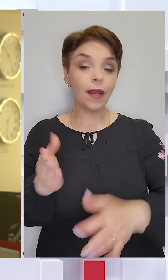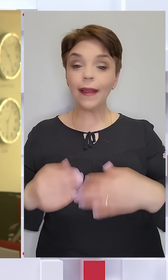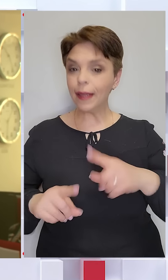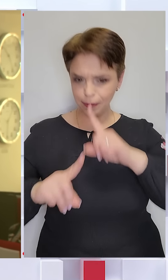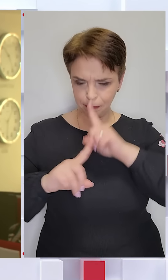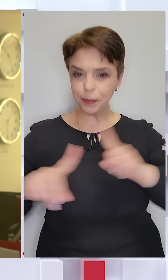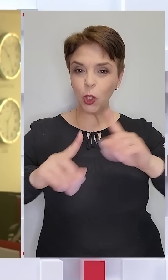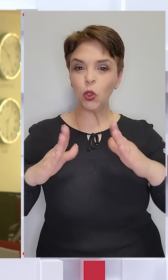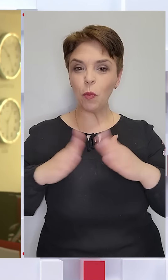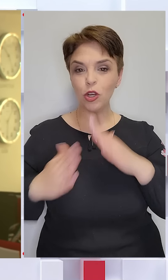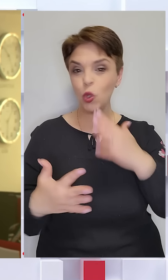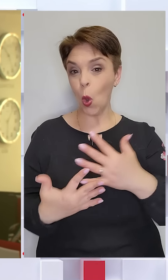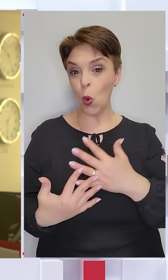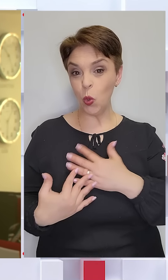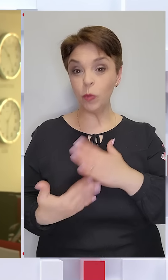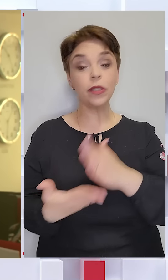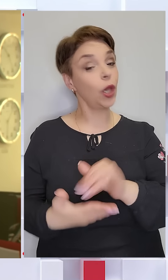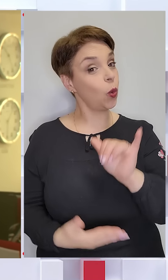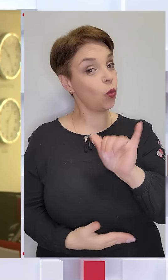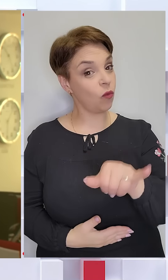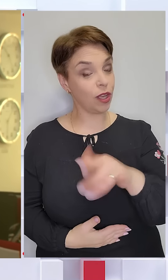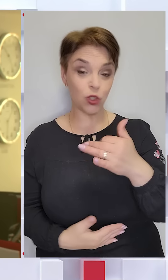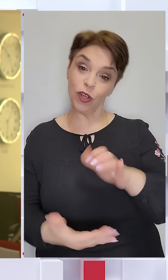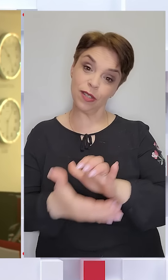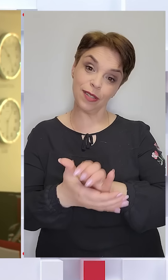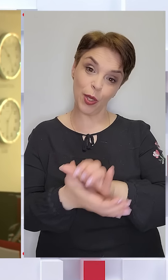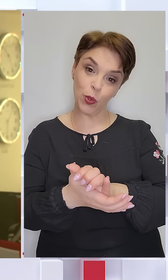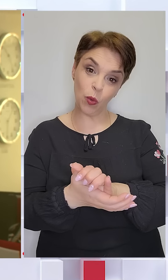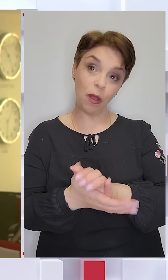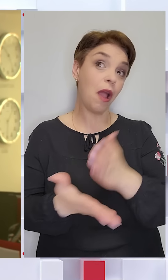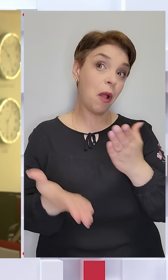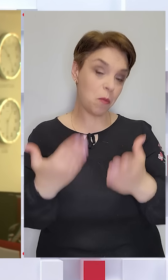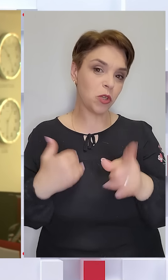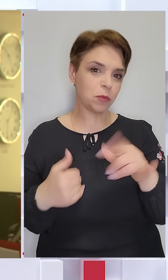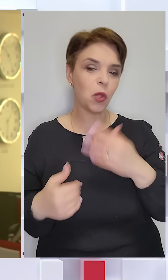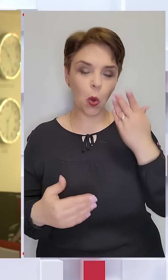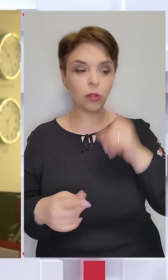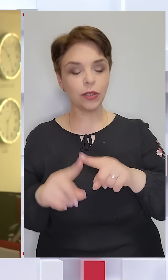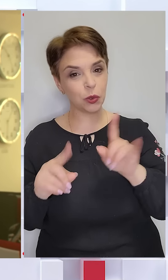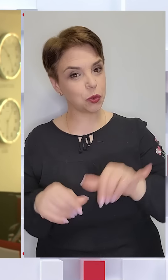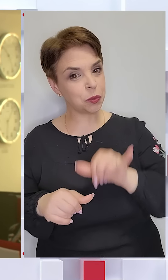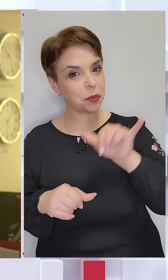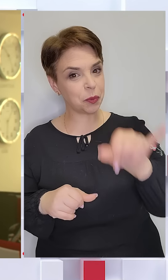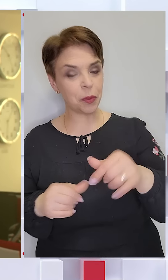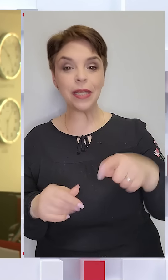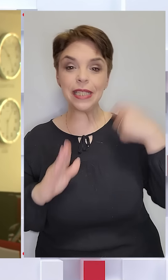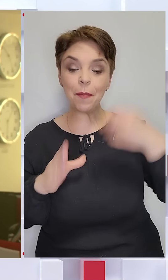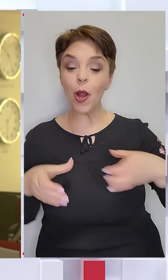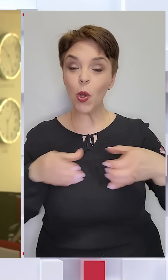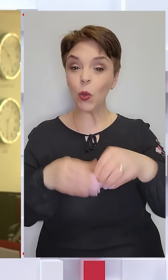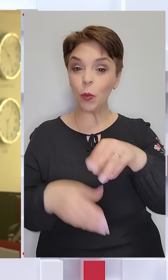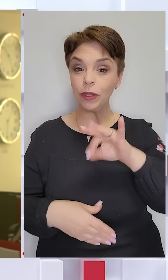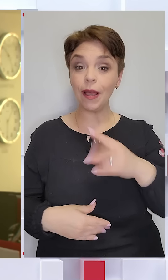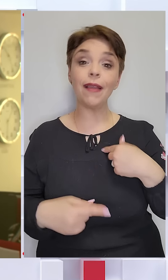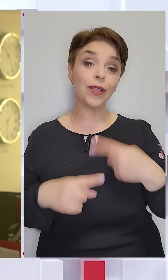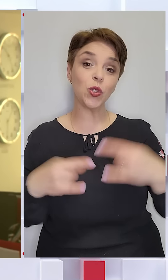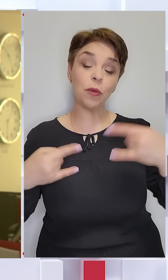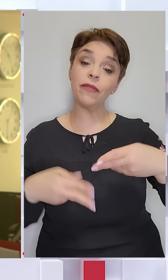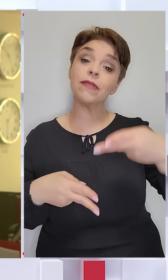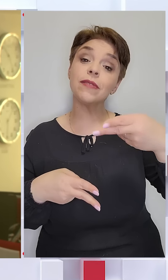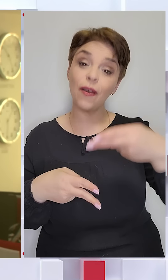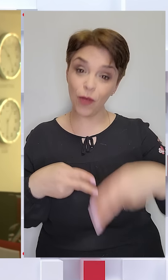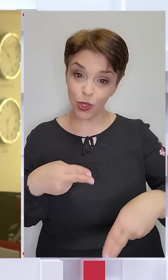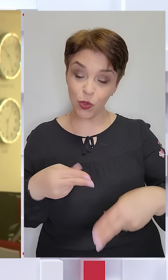незвичні домашні улюбленці є у вас чи ваших знайомих. Може, і до них колись теж приїде знімальна група ТСН. А я на цьому ефір